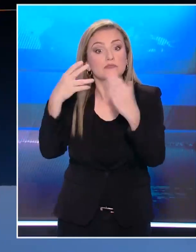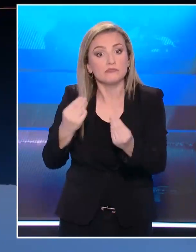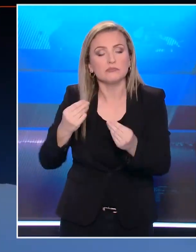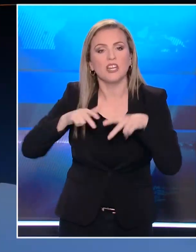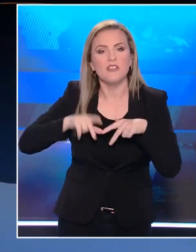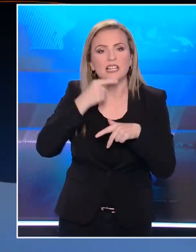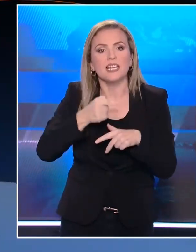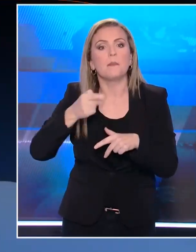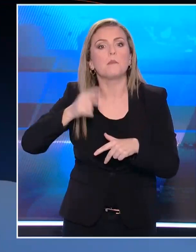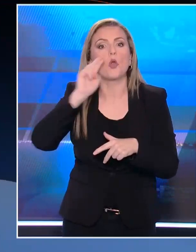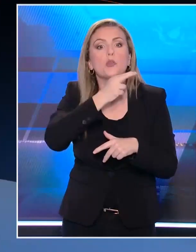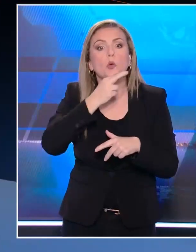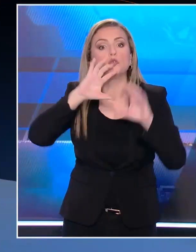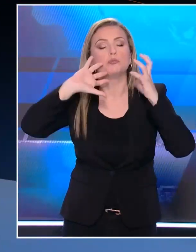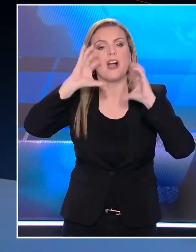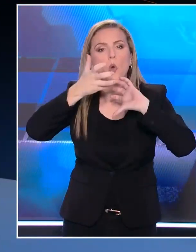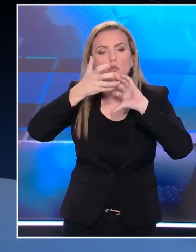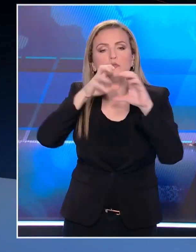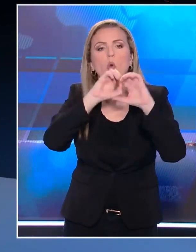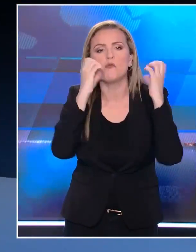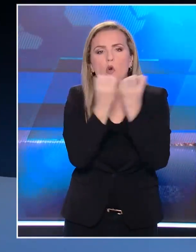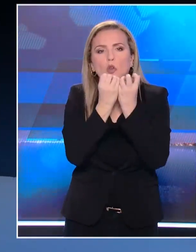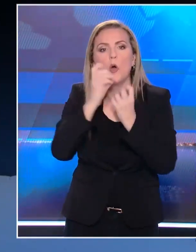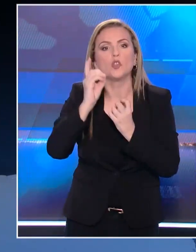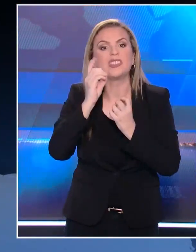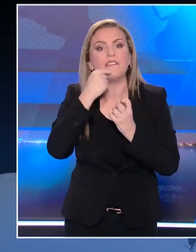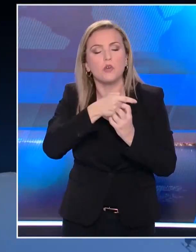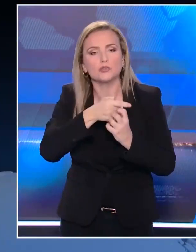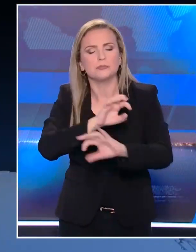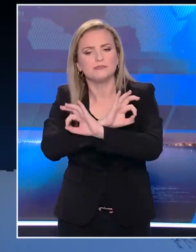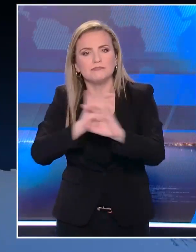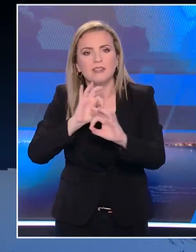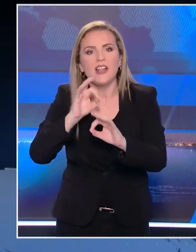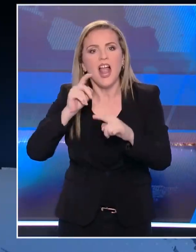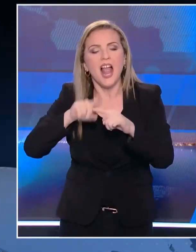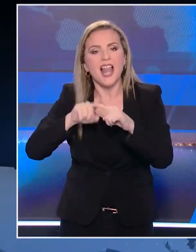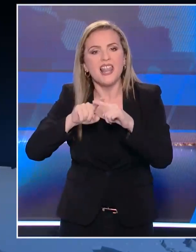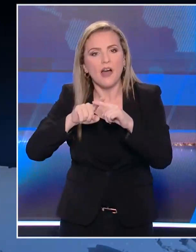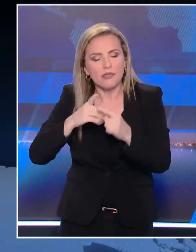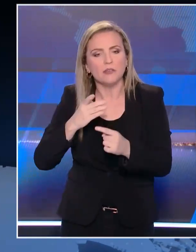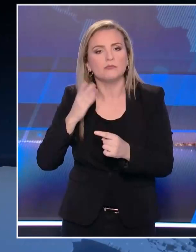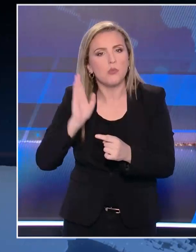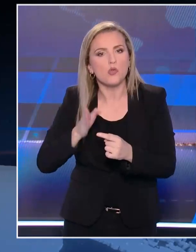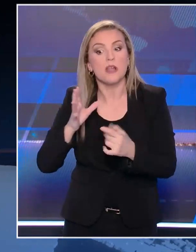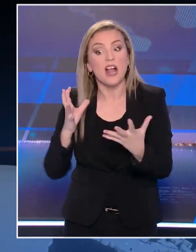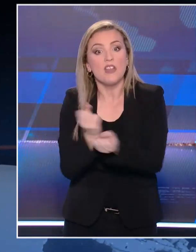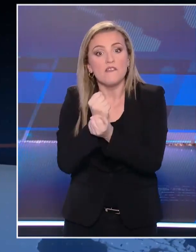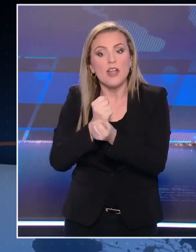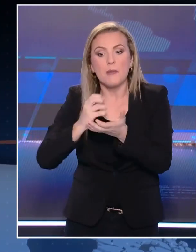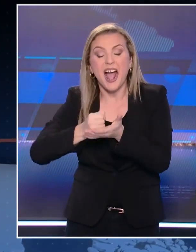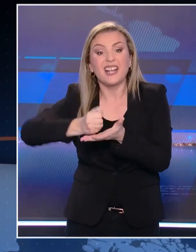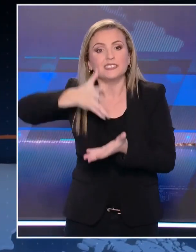κυβέρνηση με τον Πρωθυπουργό από το Παγκόσμιο Οικονομικό Φόρουμ του Νταβός να εμφανίζεται βέβαιος για την ανάκτηση της πολυπόθητης επενδυτικής βαθμίδας.